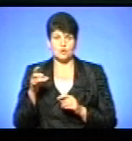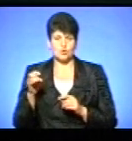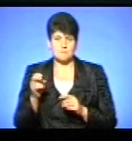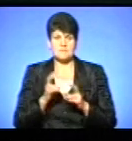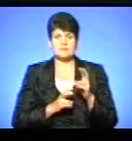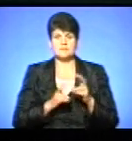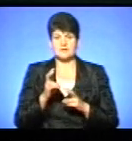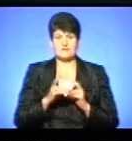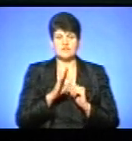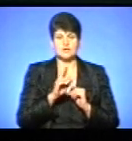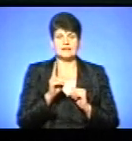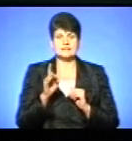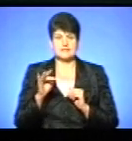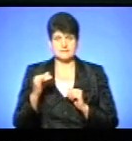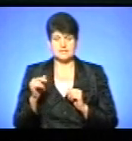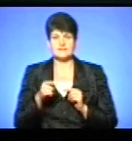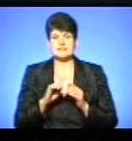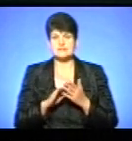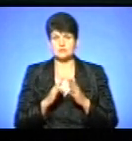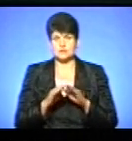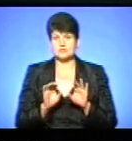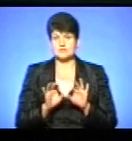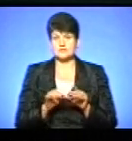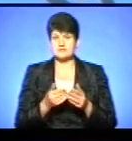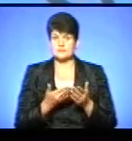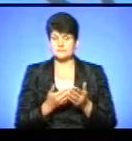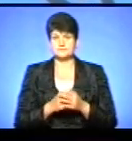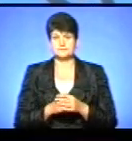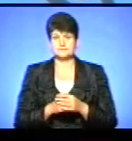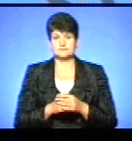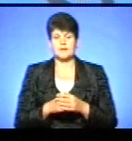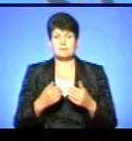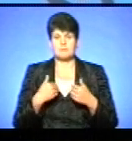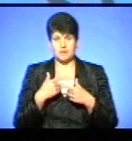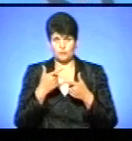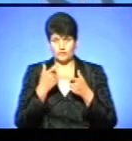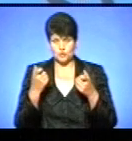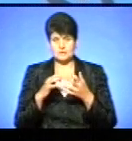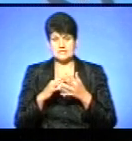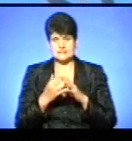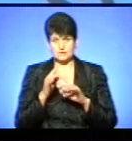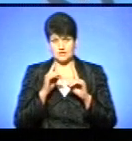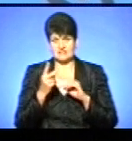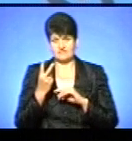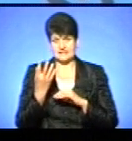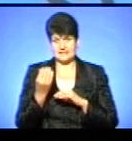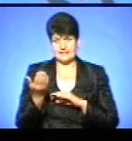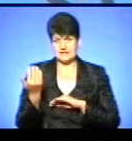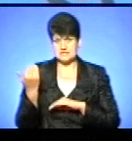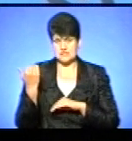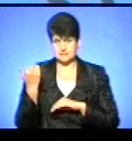«Агрополіс» Віктором Кіслевським. Він ситуацію прокоментував так. Ми повідомили сільську раду два дні назад.